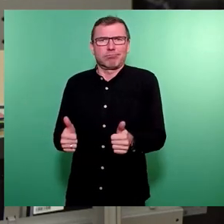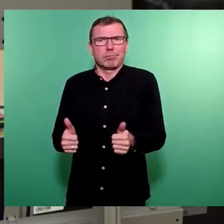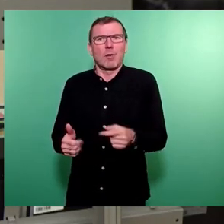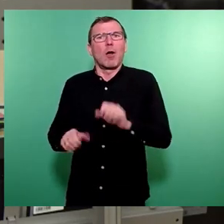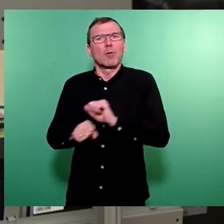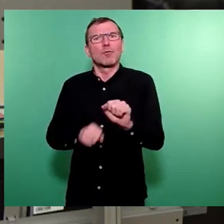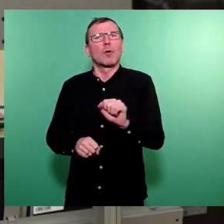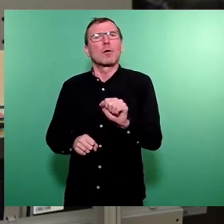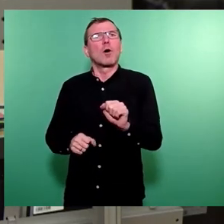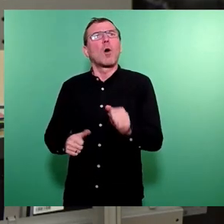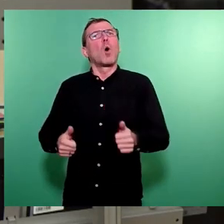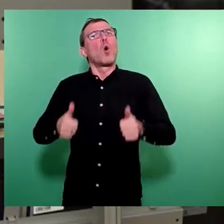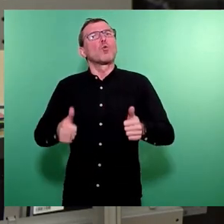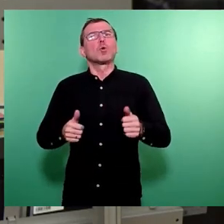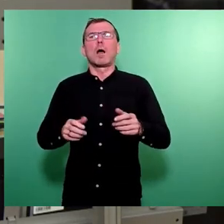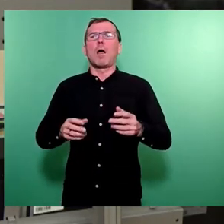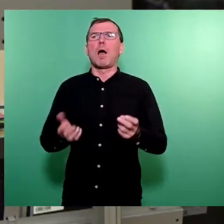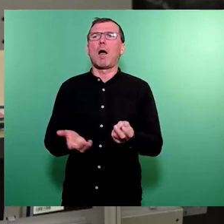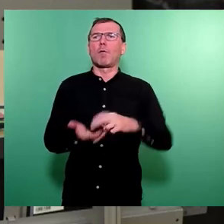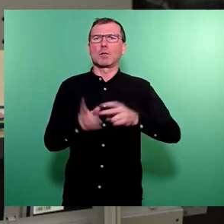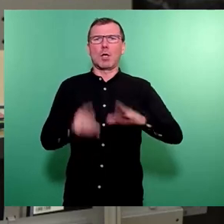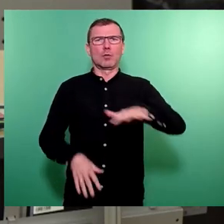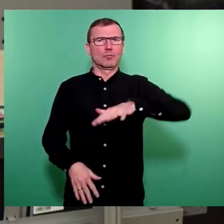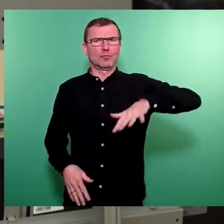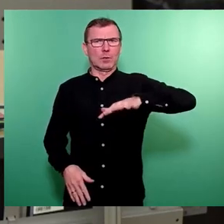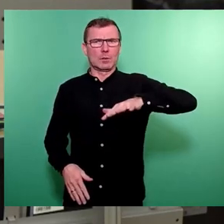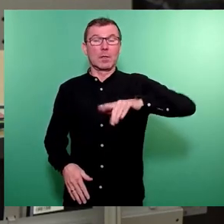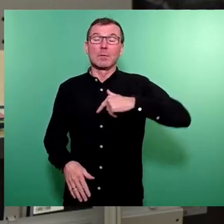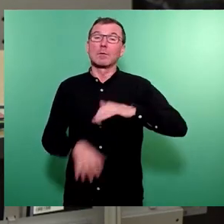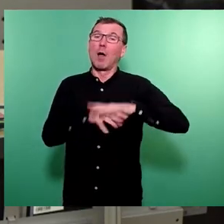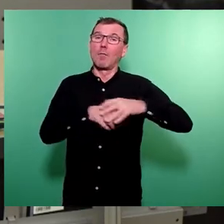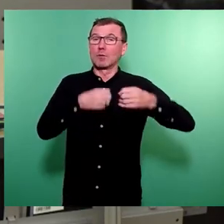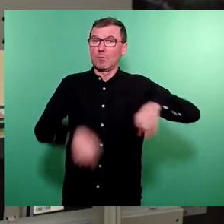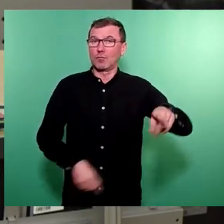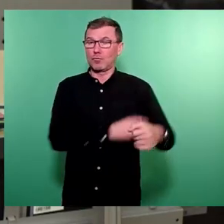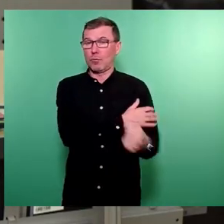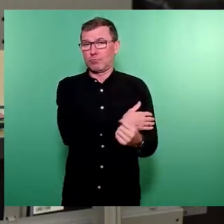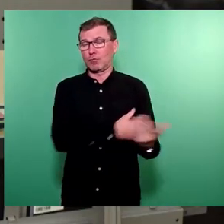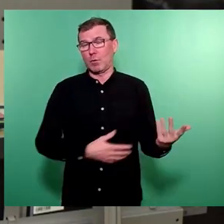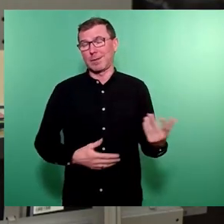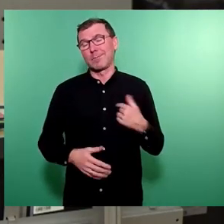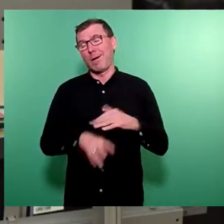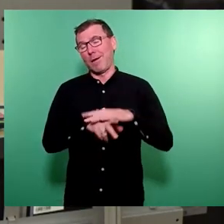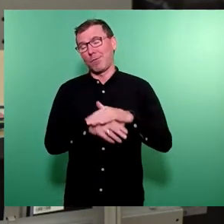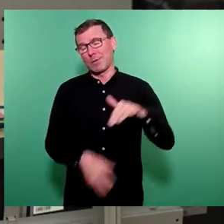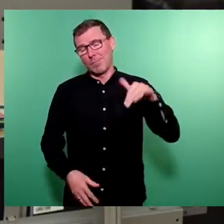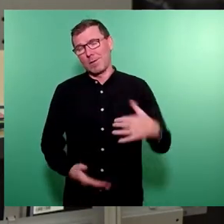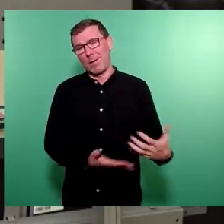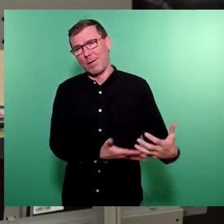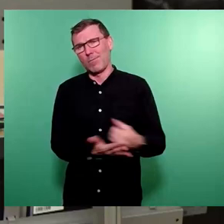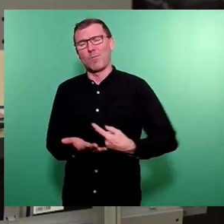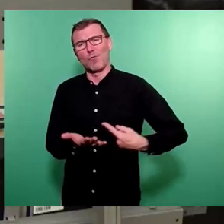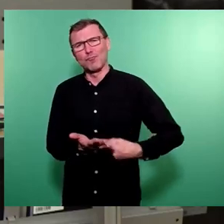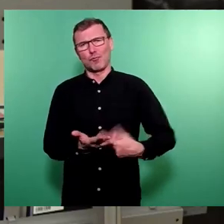solide aufgestellten Stadt. Zuallererst natürlich, was unsere Wirtschaftsstrukturen betrifft. Wir erwirtschaften hier eben Steuern, die